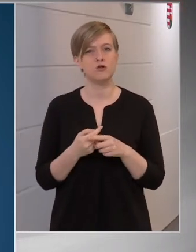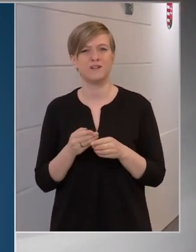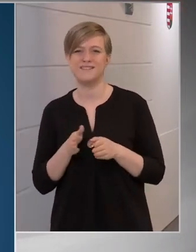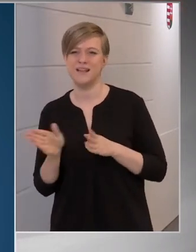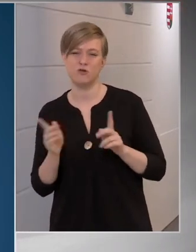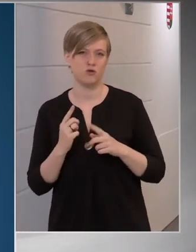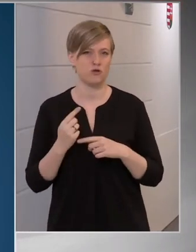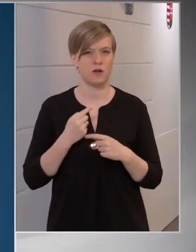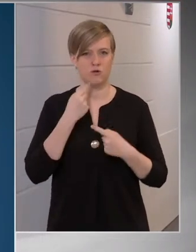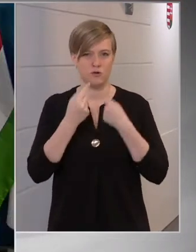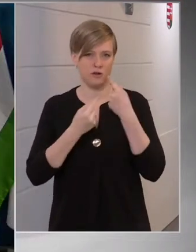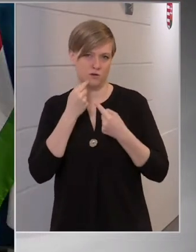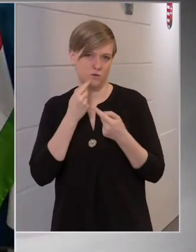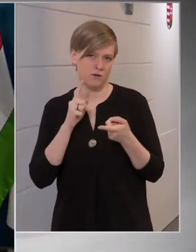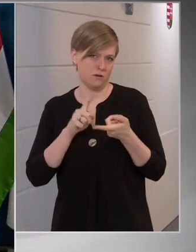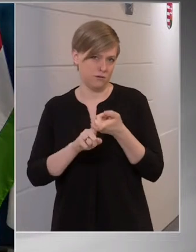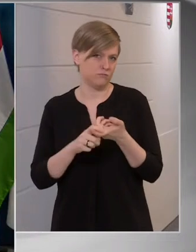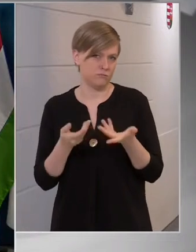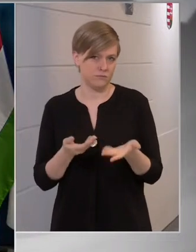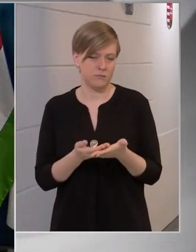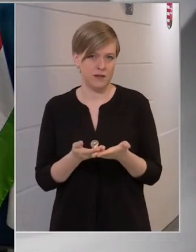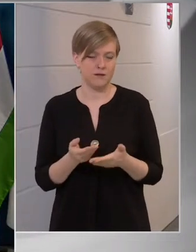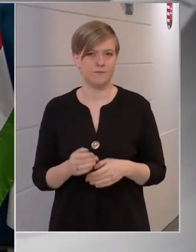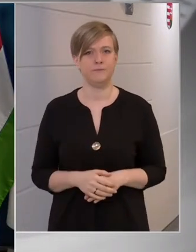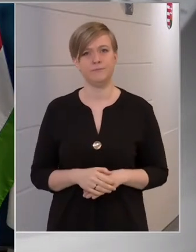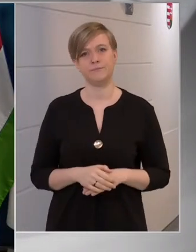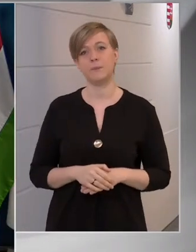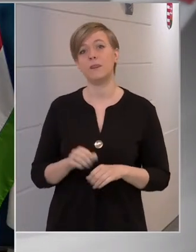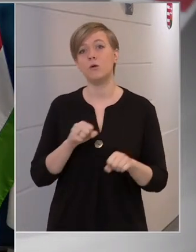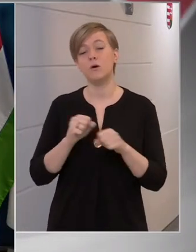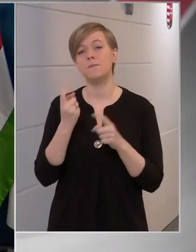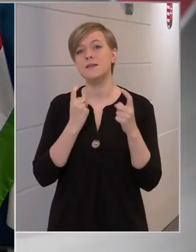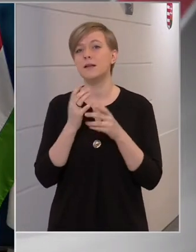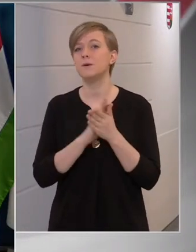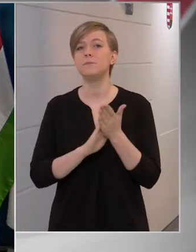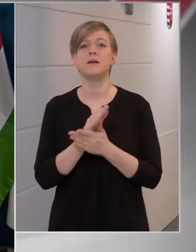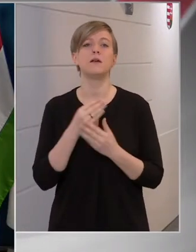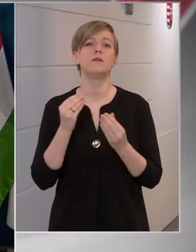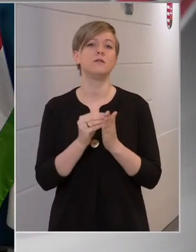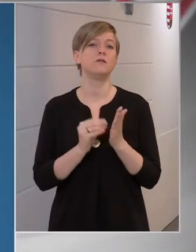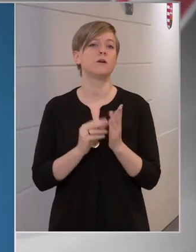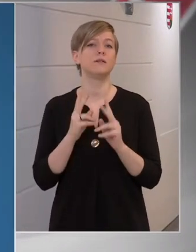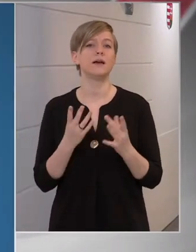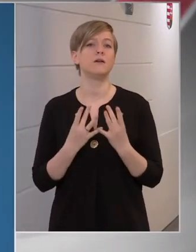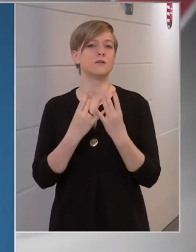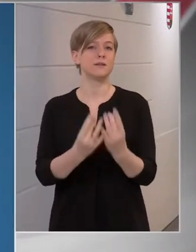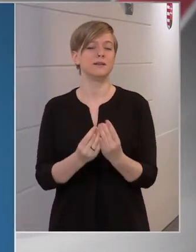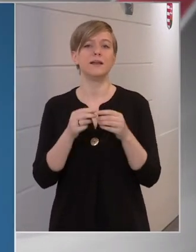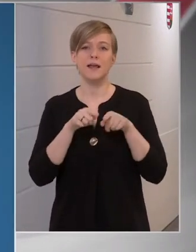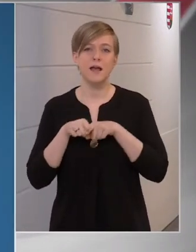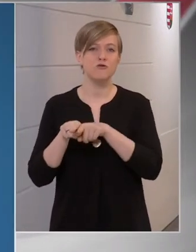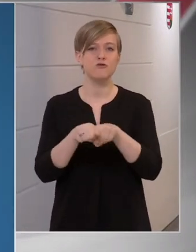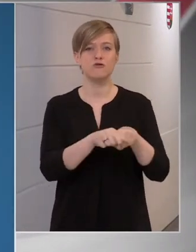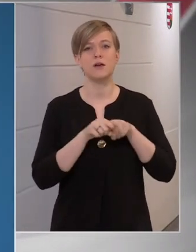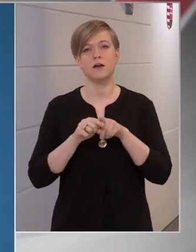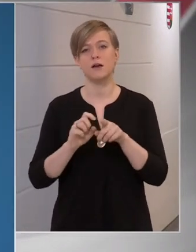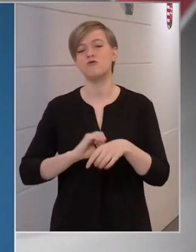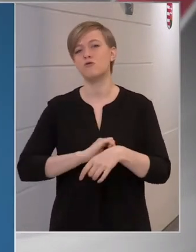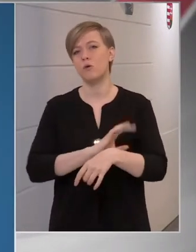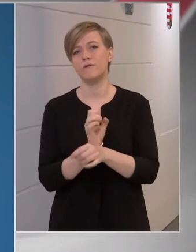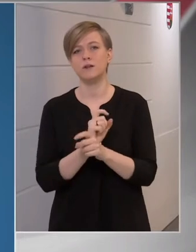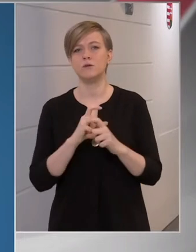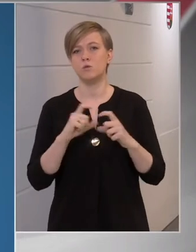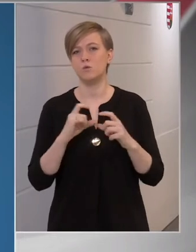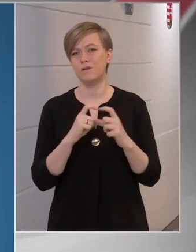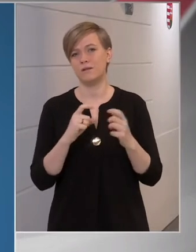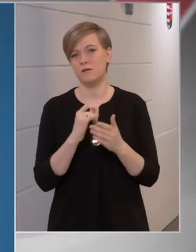nyilatkozataira gondolni. A kormány szerint milyen adatokat kellene rögzítenie egy egységes európai covid útlevélnek,